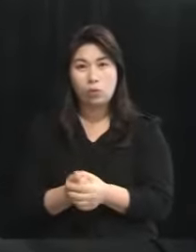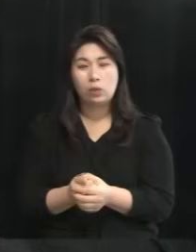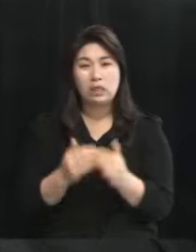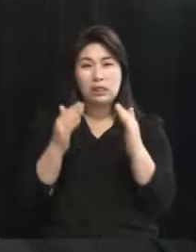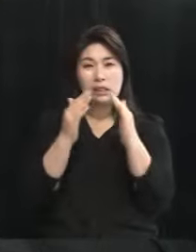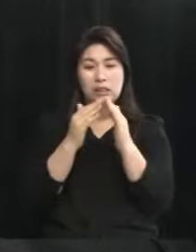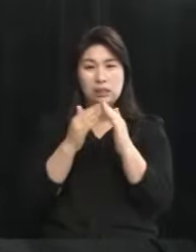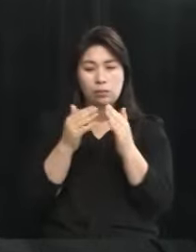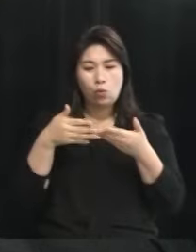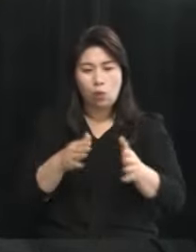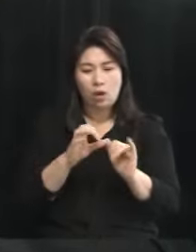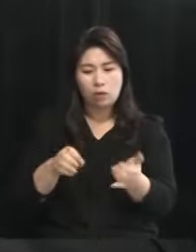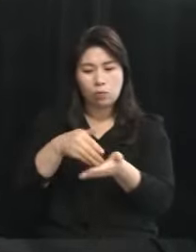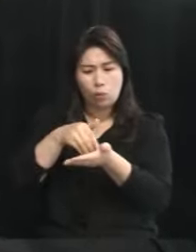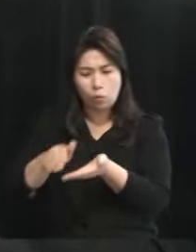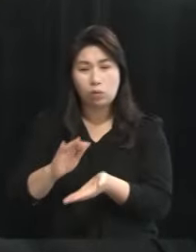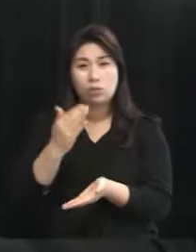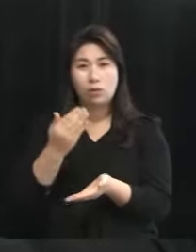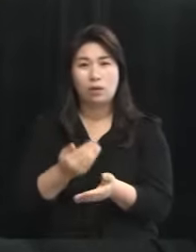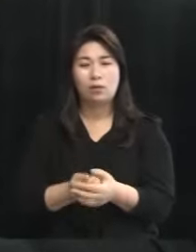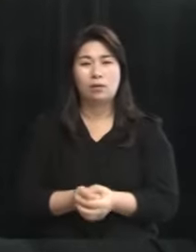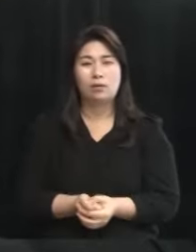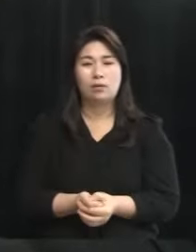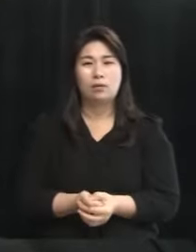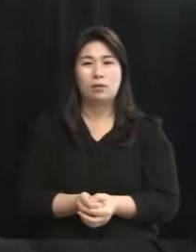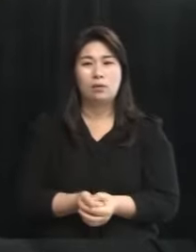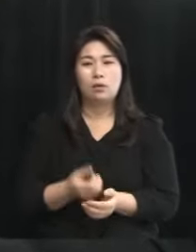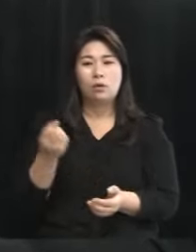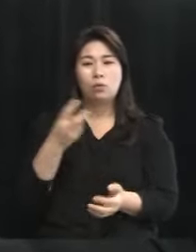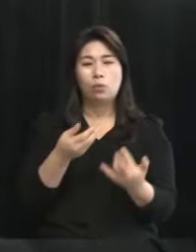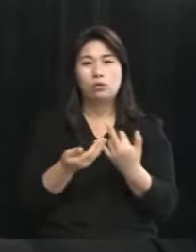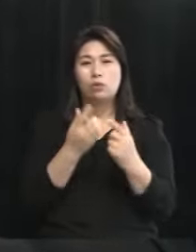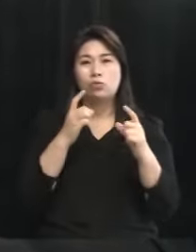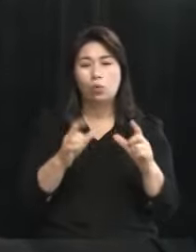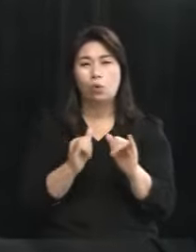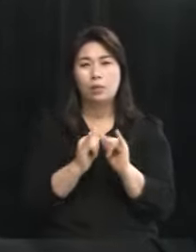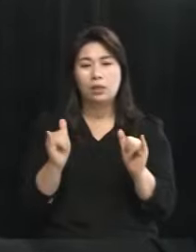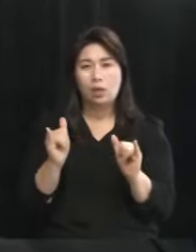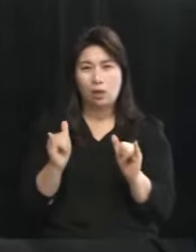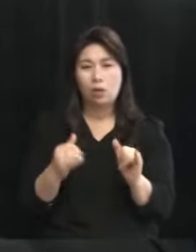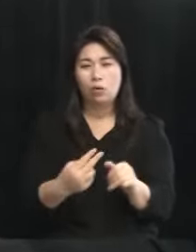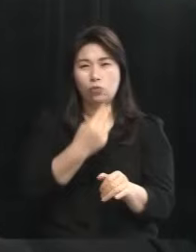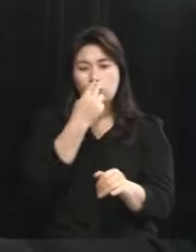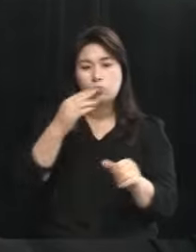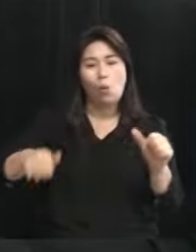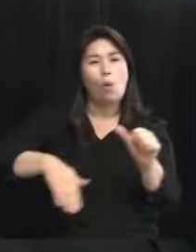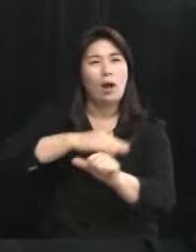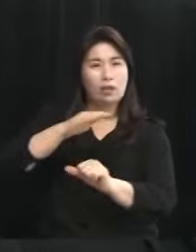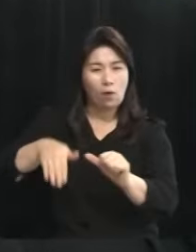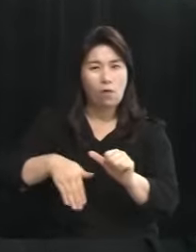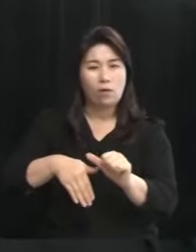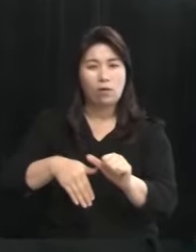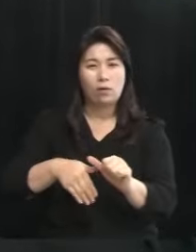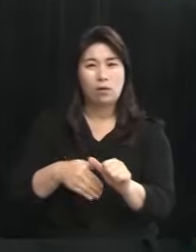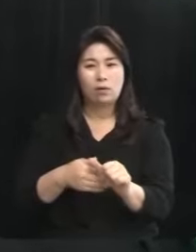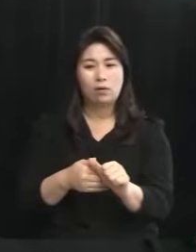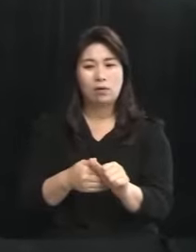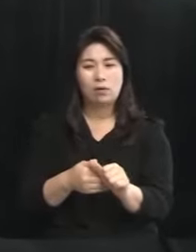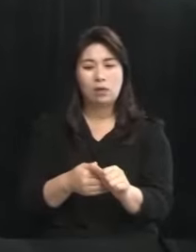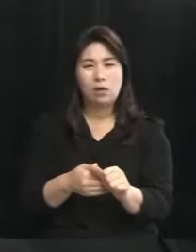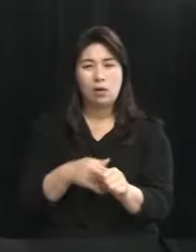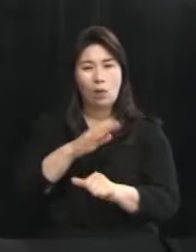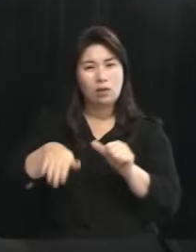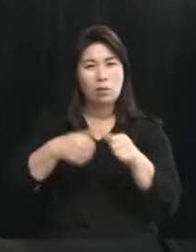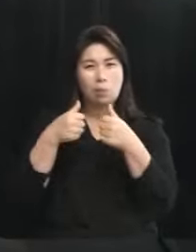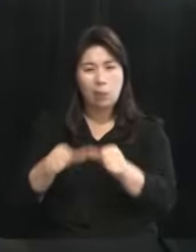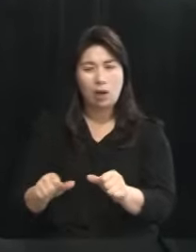집과 고향에서 쫓겨나게 되어 있습니다 그리고 제주 도민의 숨과 환경인 그 환경에서 환경을 잃게